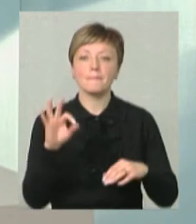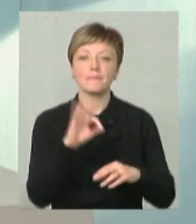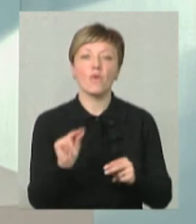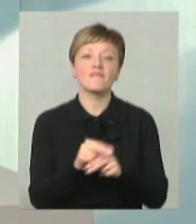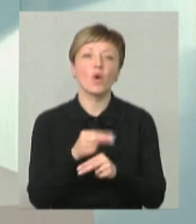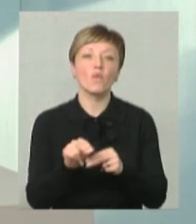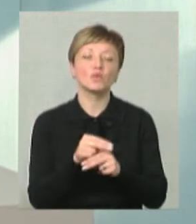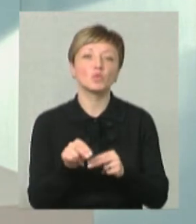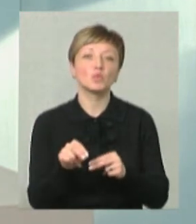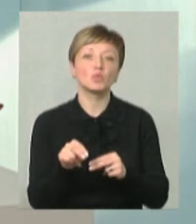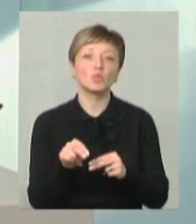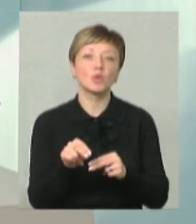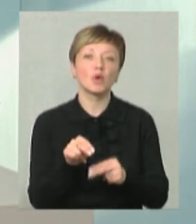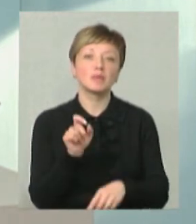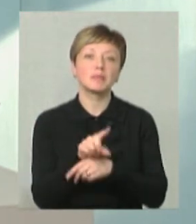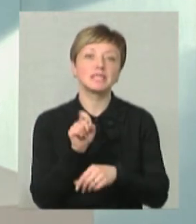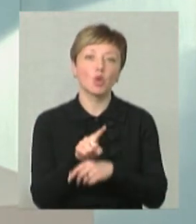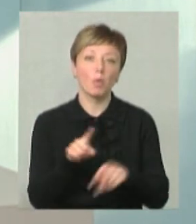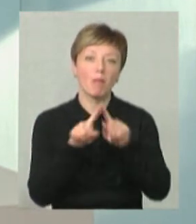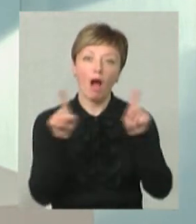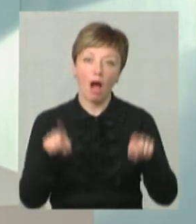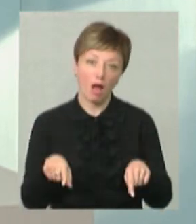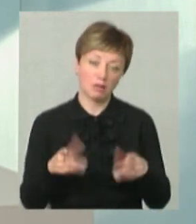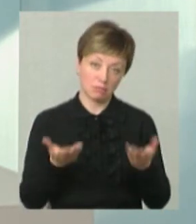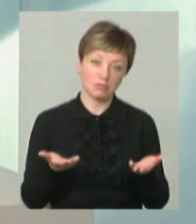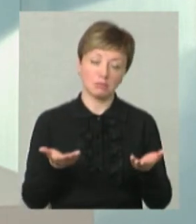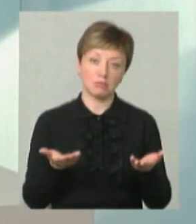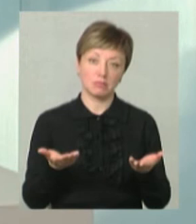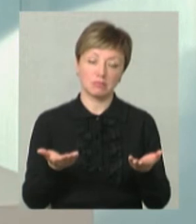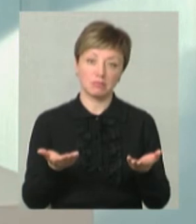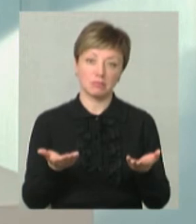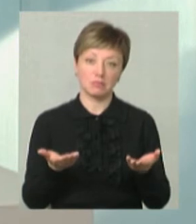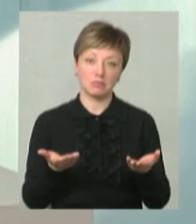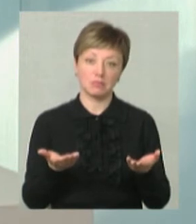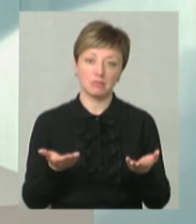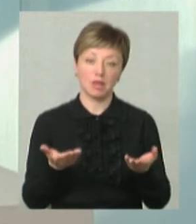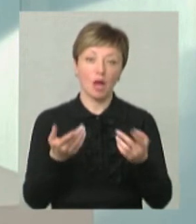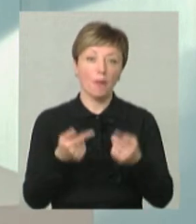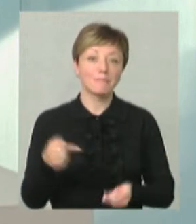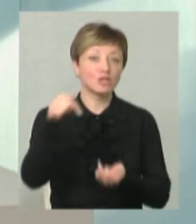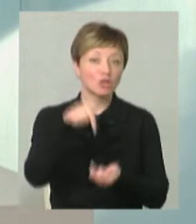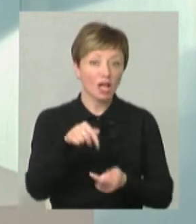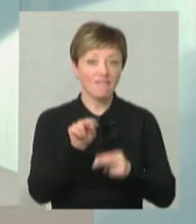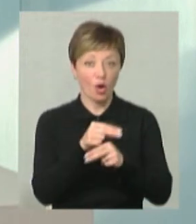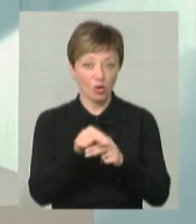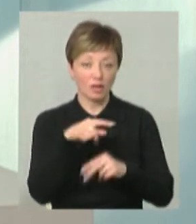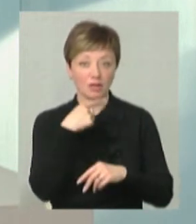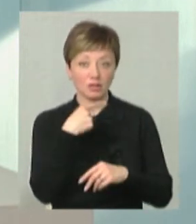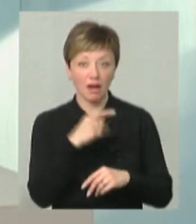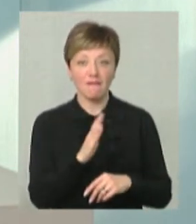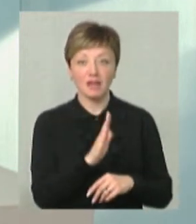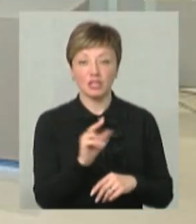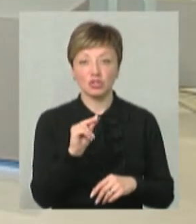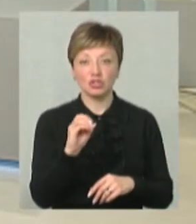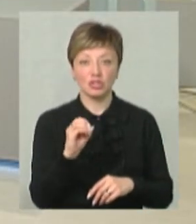місію плаката будемо так говорити. Призначення виховне, про що говорила пані Валентина